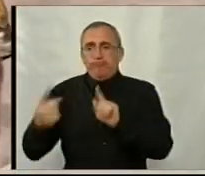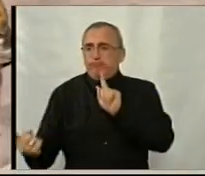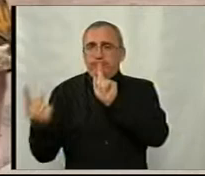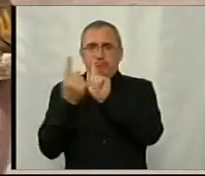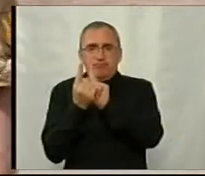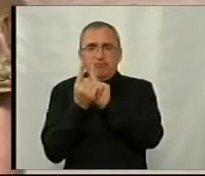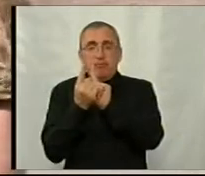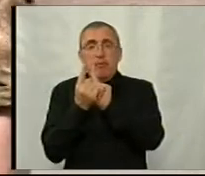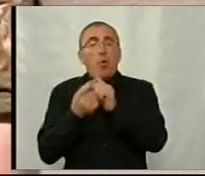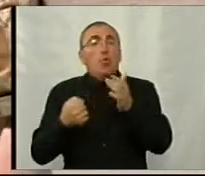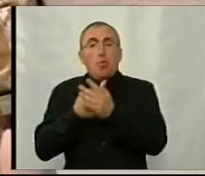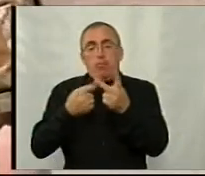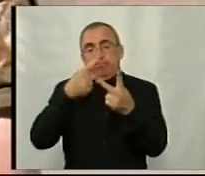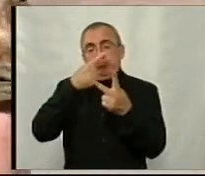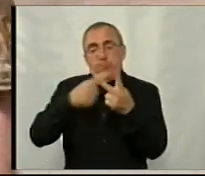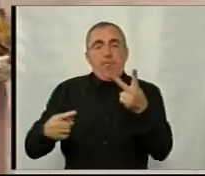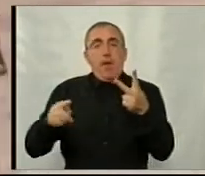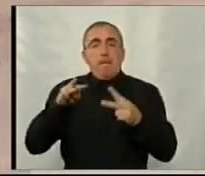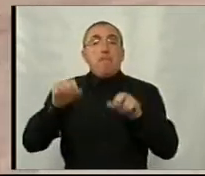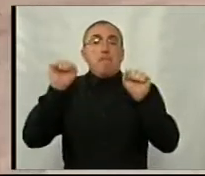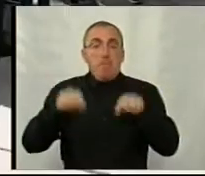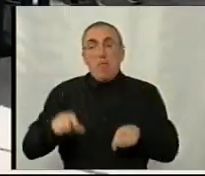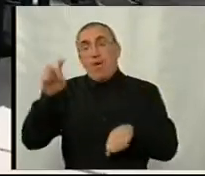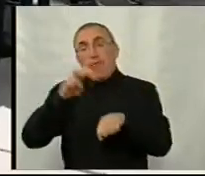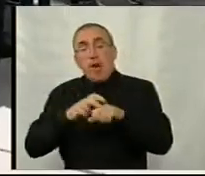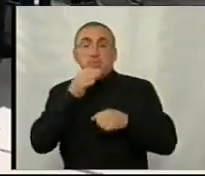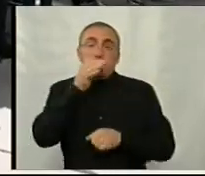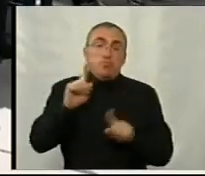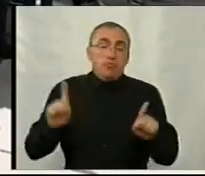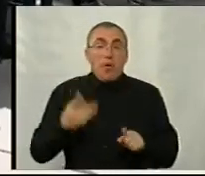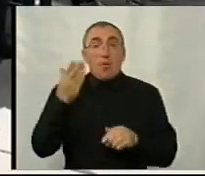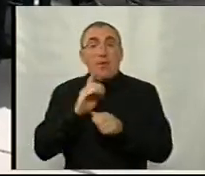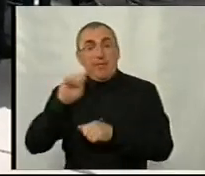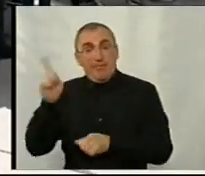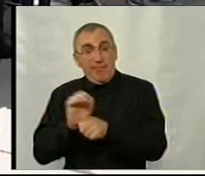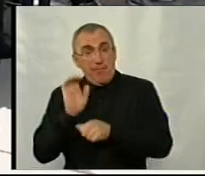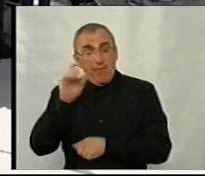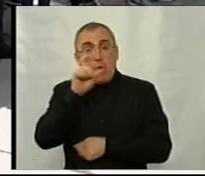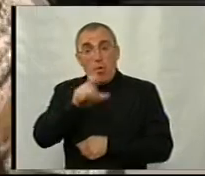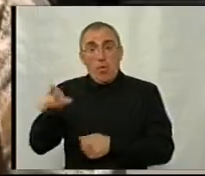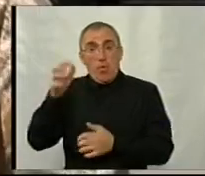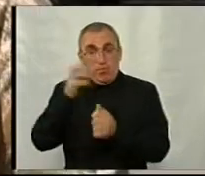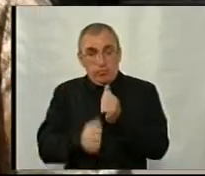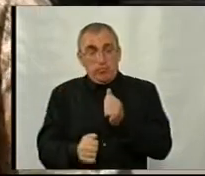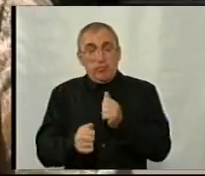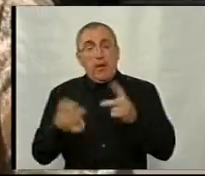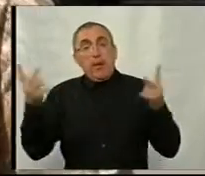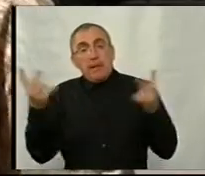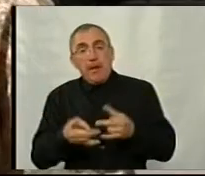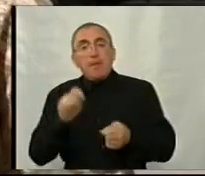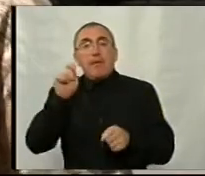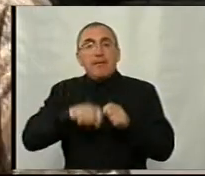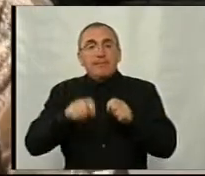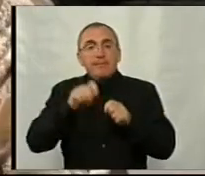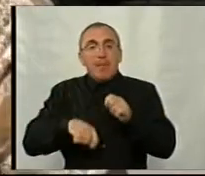ближче, ніж півтора метри без необхідності, якщо вони вам не скажуть. Коли вас будуть відправляти, кожному з вас зроблять необхідні тести на